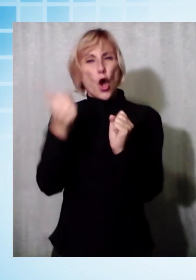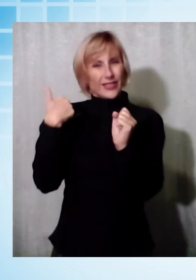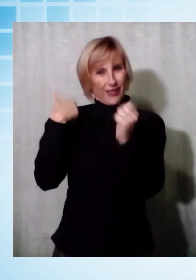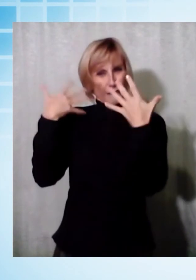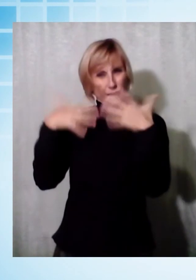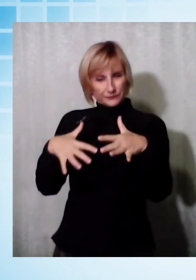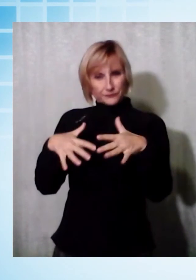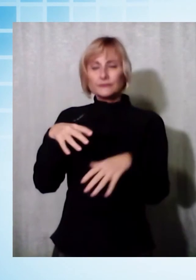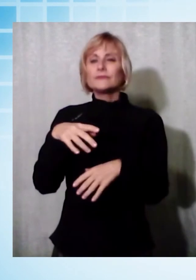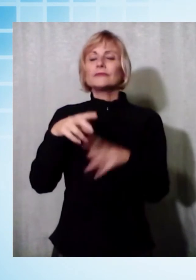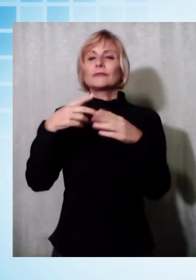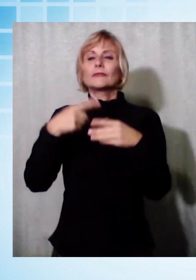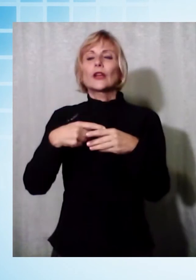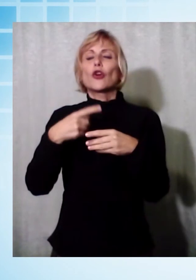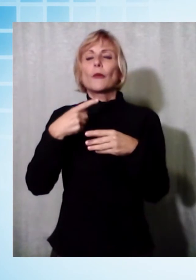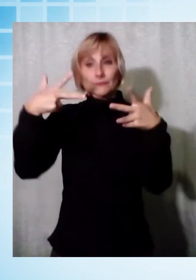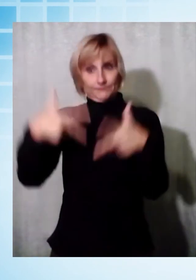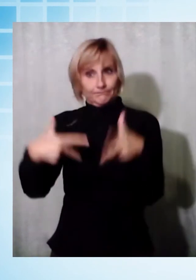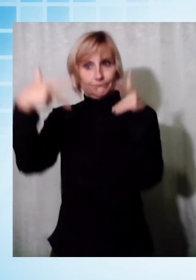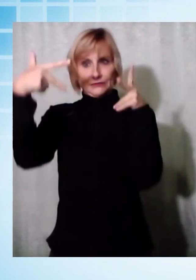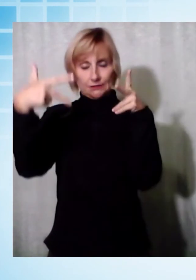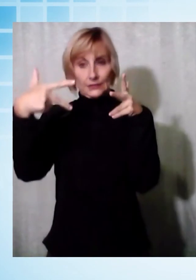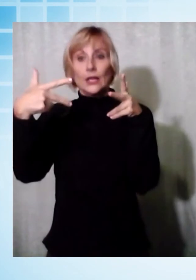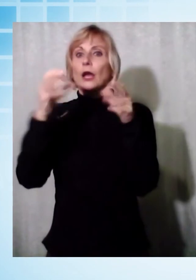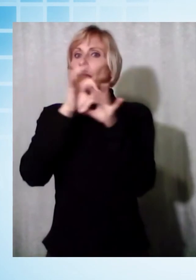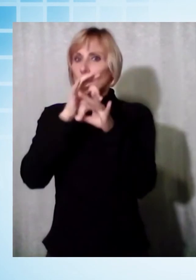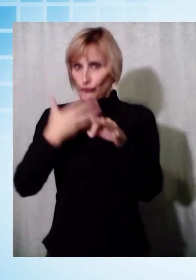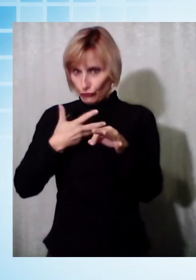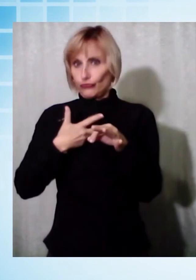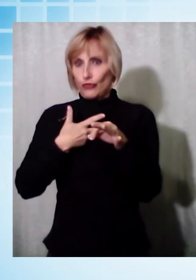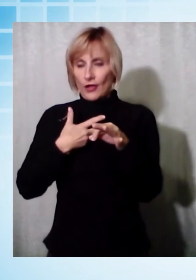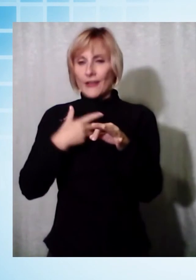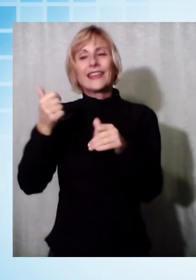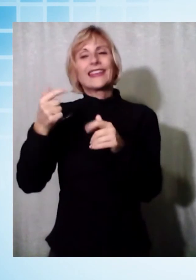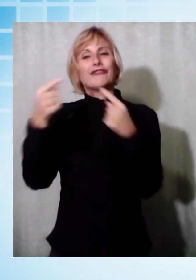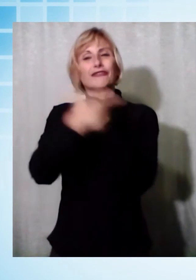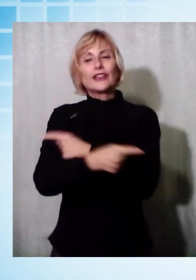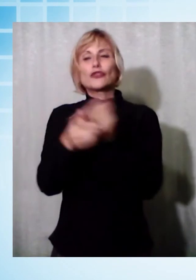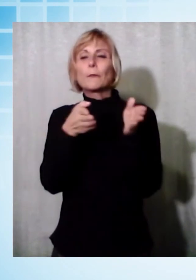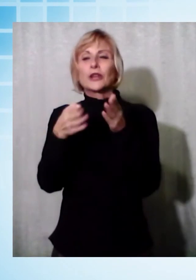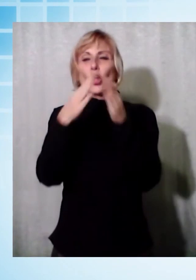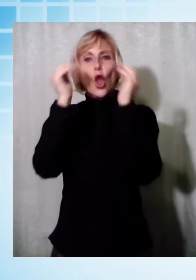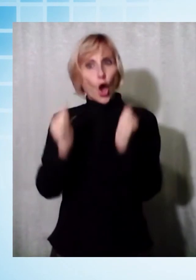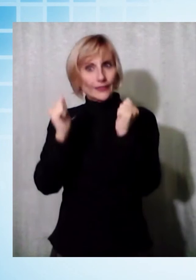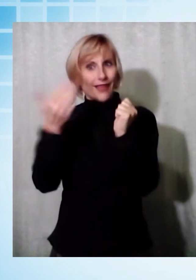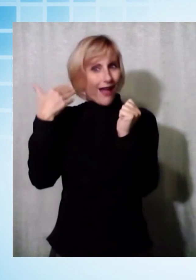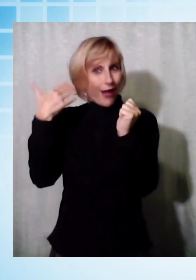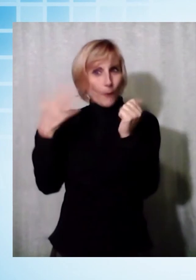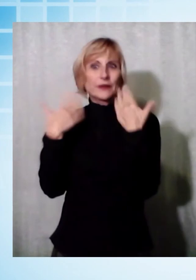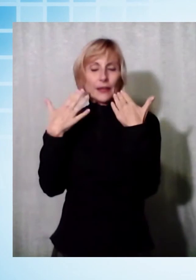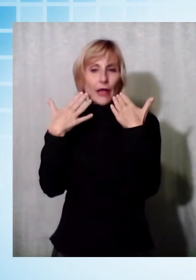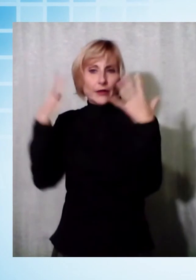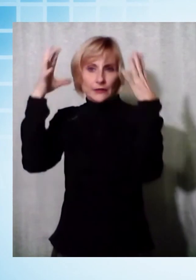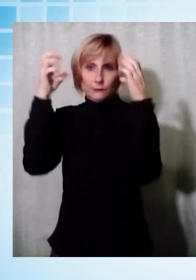rimangono attivi e quindi saranno oltrepassabili soltanto dagli aventi